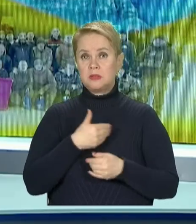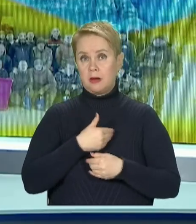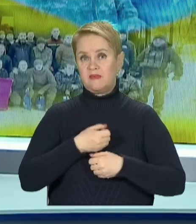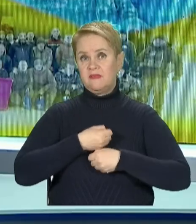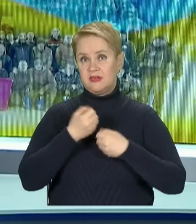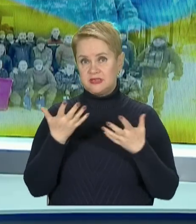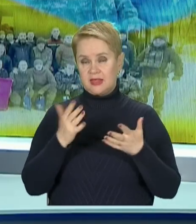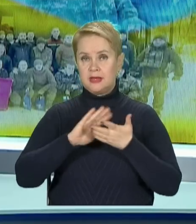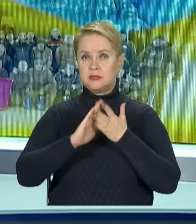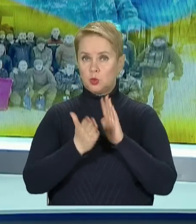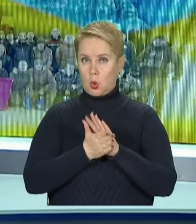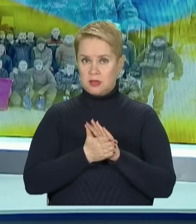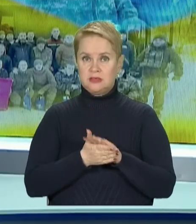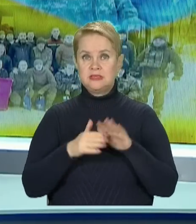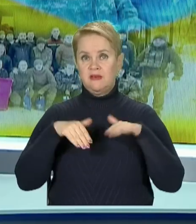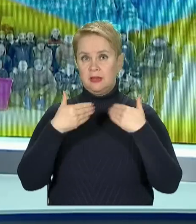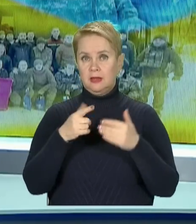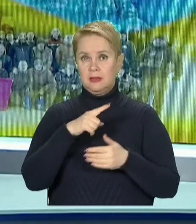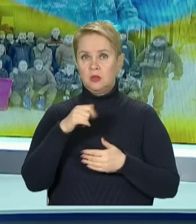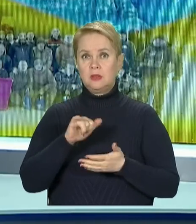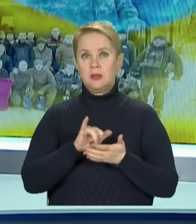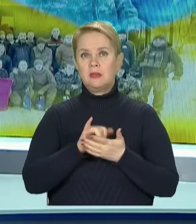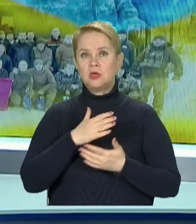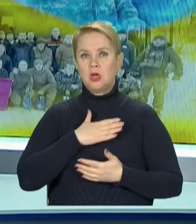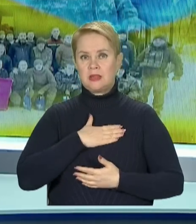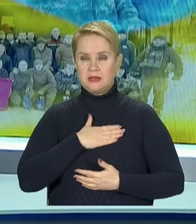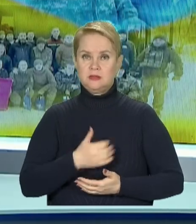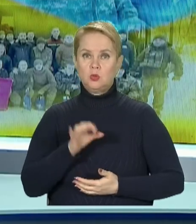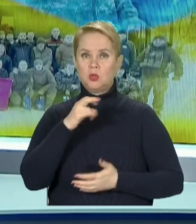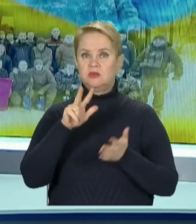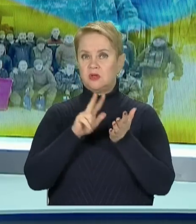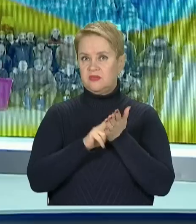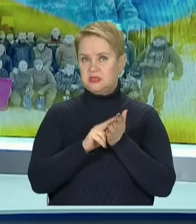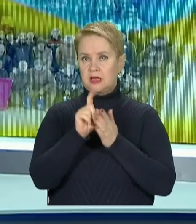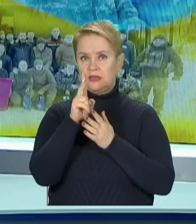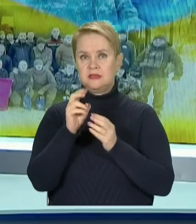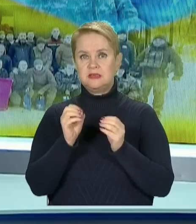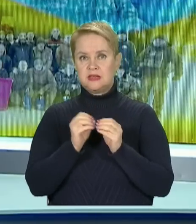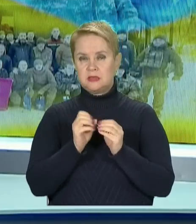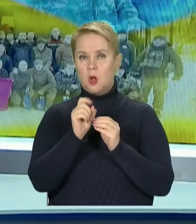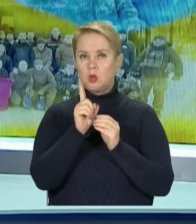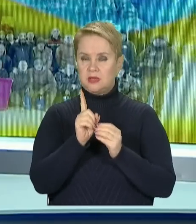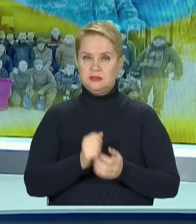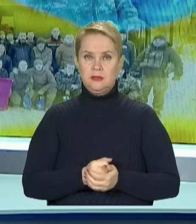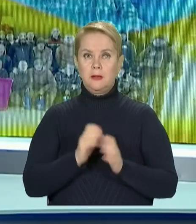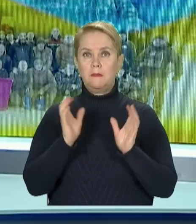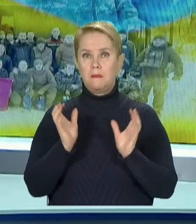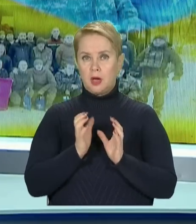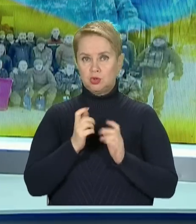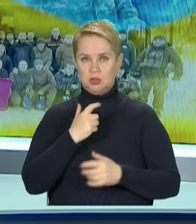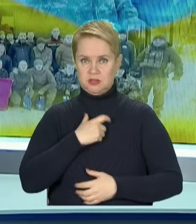потребуєте висвітлення ситуації, звертайтесь на телефон нашої редакції 098 11 210 11.